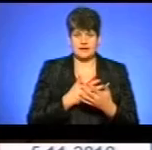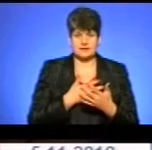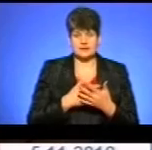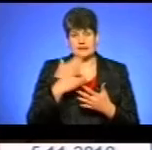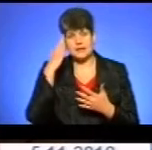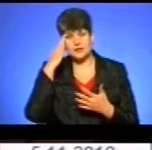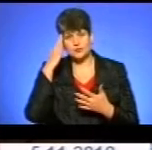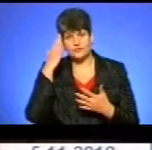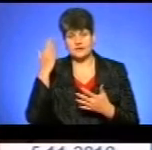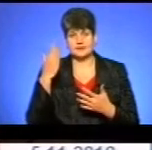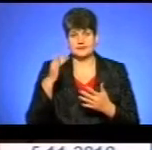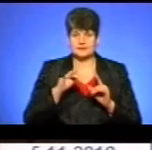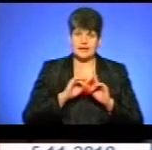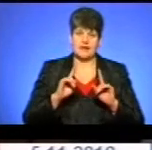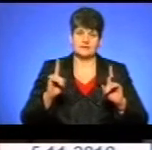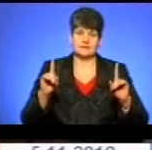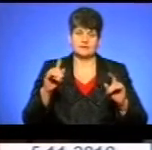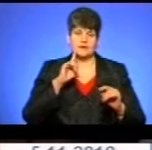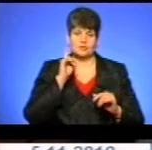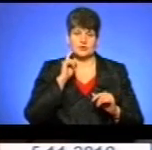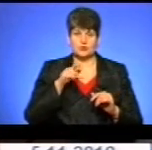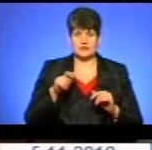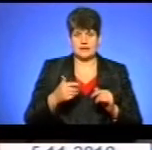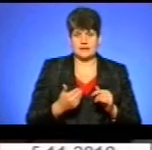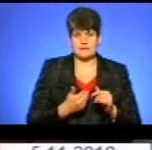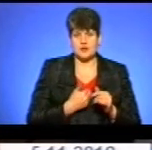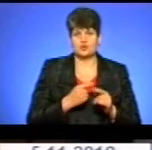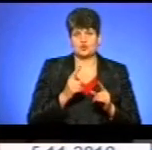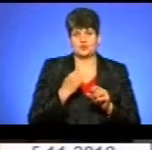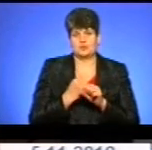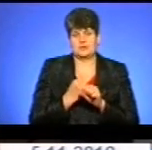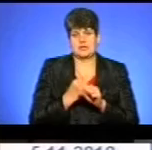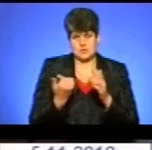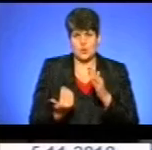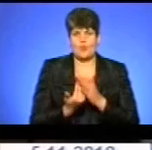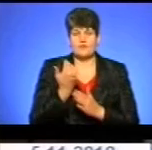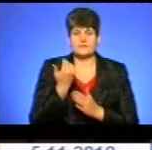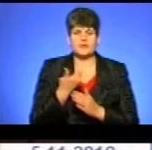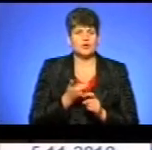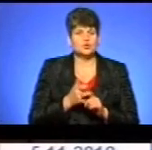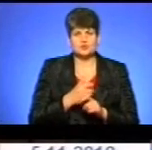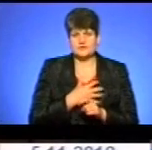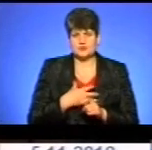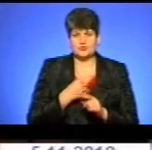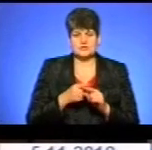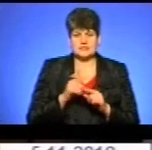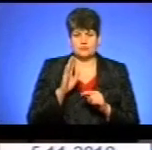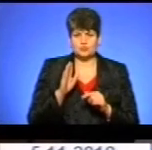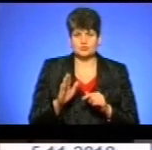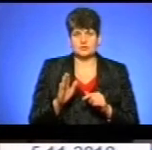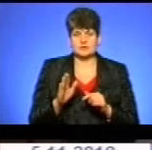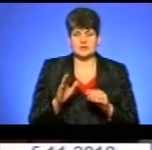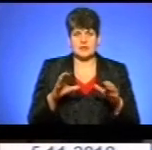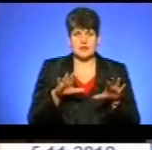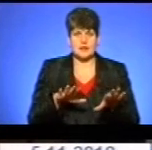талановитих, креативних молодих людей, котрі прагнуть щось створити нове. Дуже важливо, що це відбуватиметься, власне, на